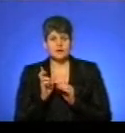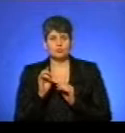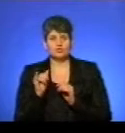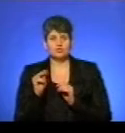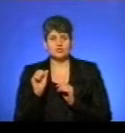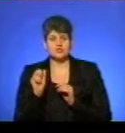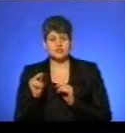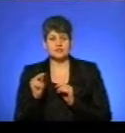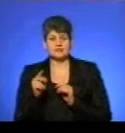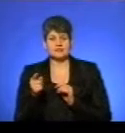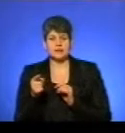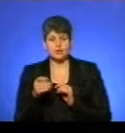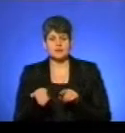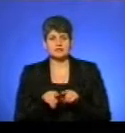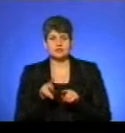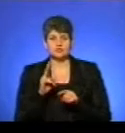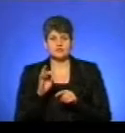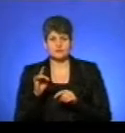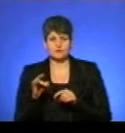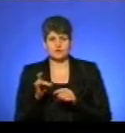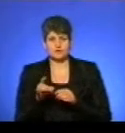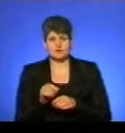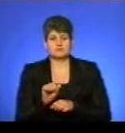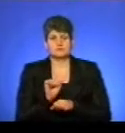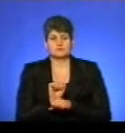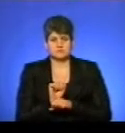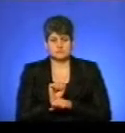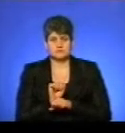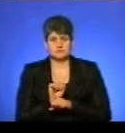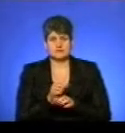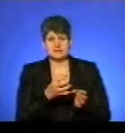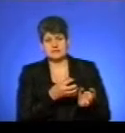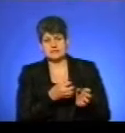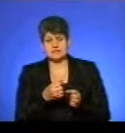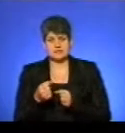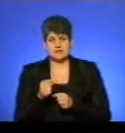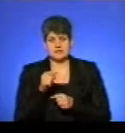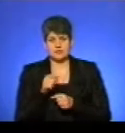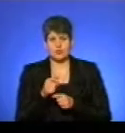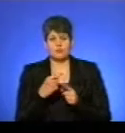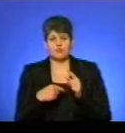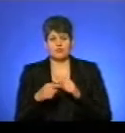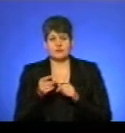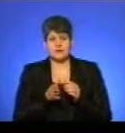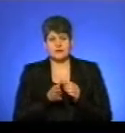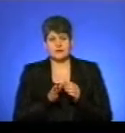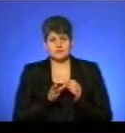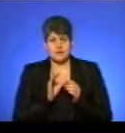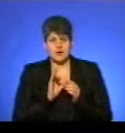-Тернопіль, в Козівському районі так само застряг, доставали його з замету, повертали на маршрут.